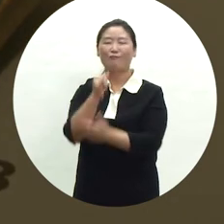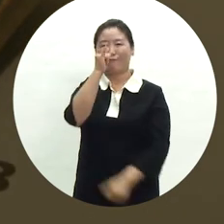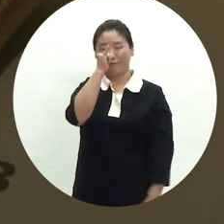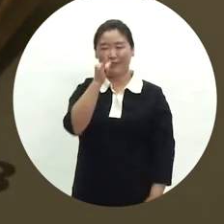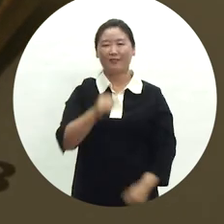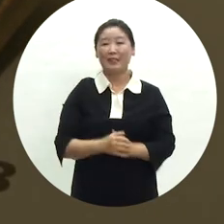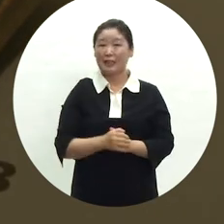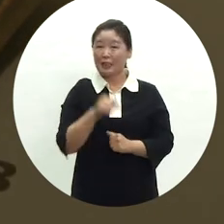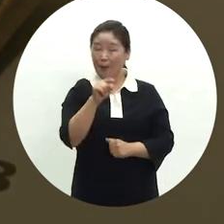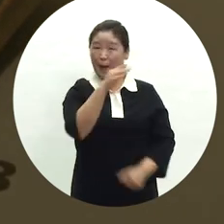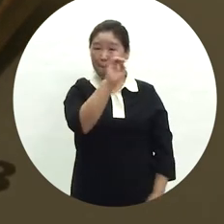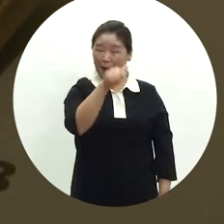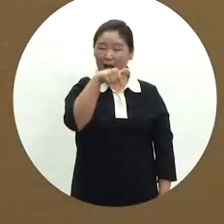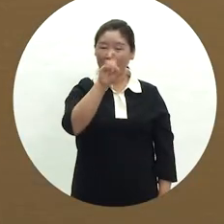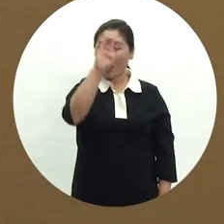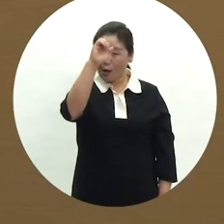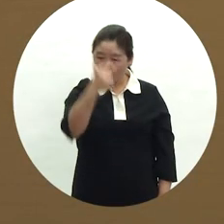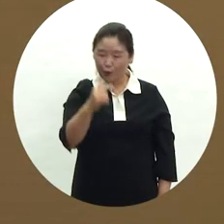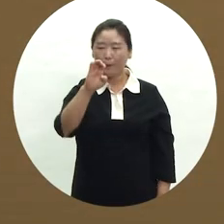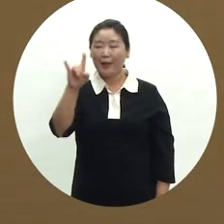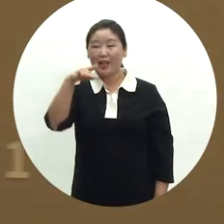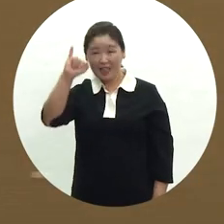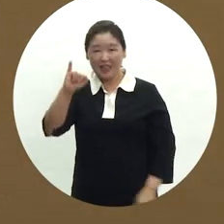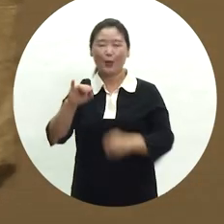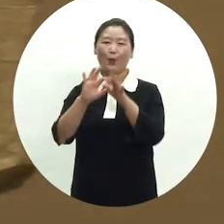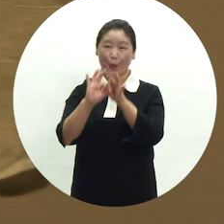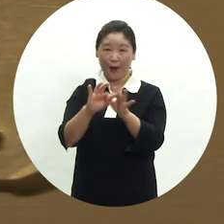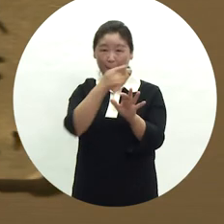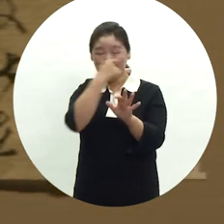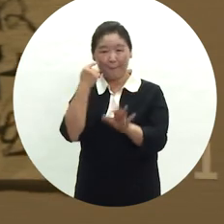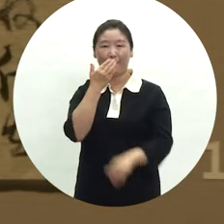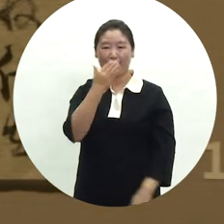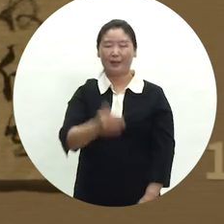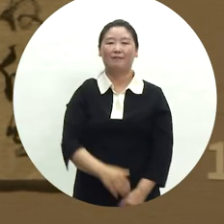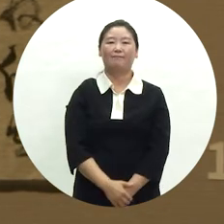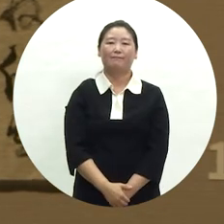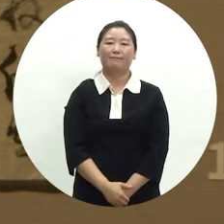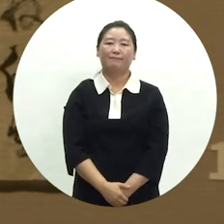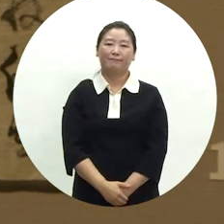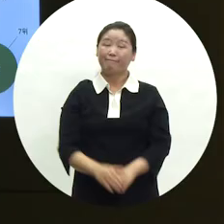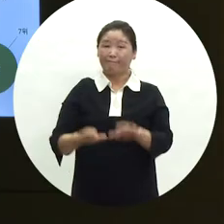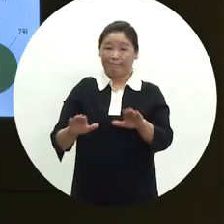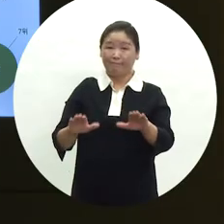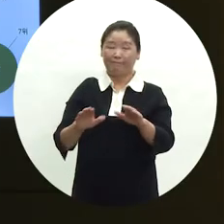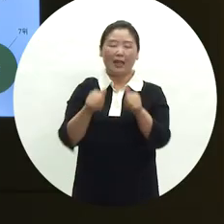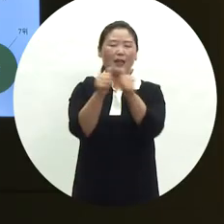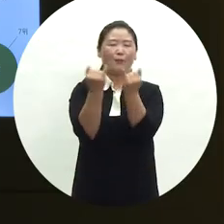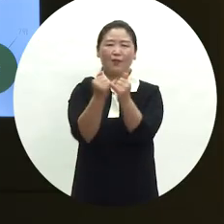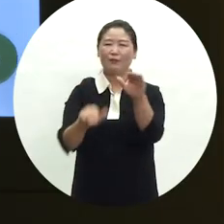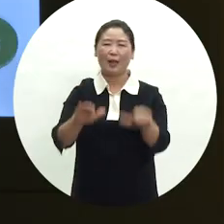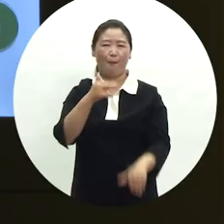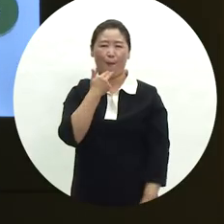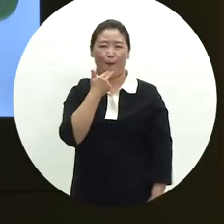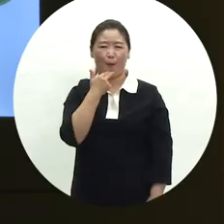되는 내용을 박갑은 폐지 등을 통해 살펴볼 수 있습니다. 오늘날은 남녀차별